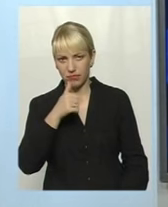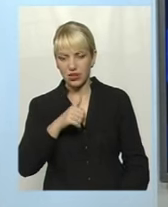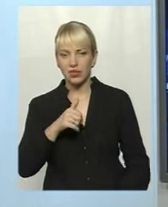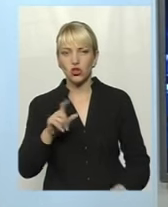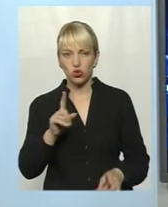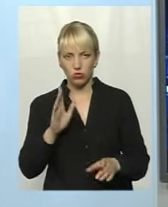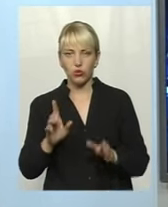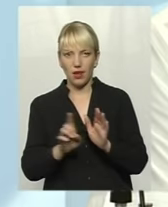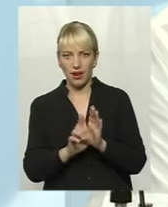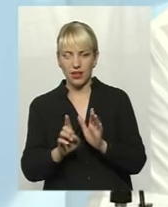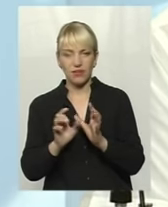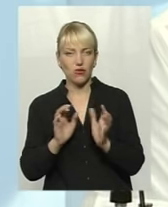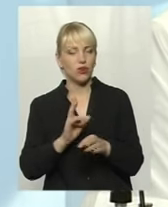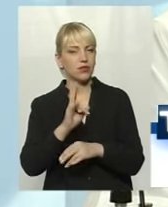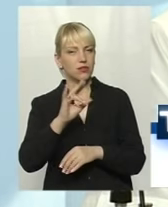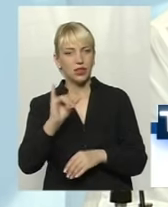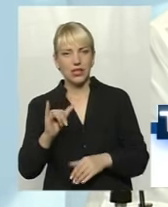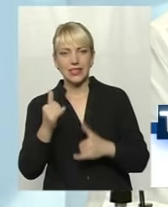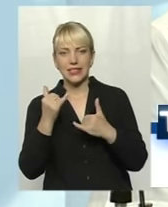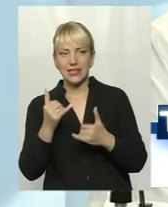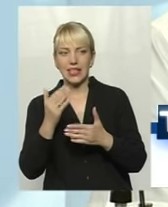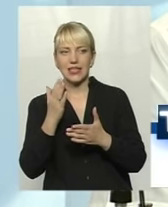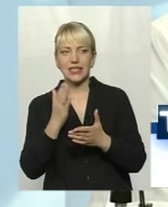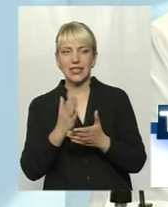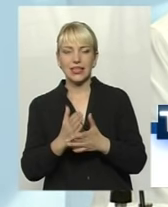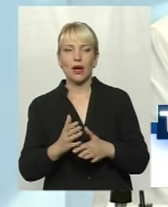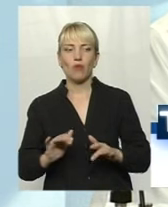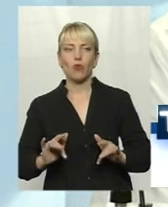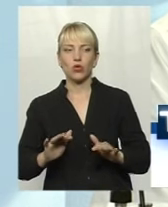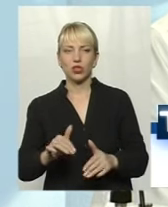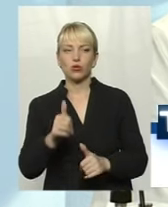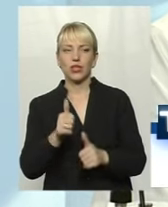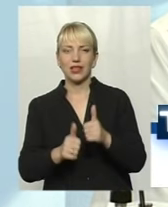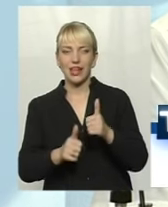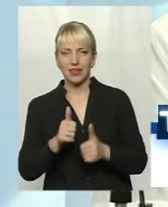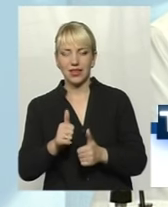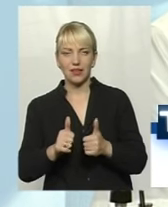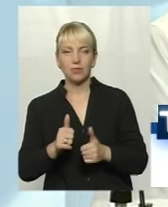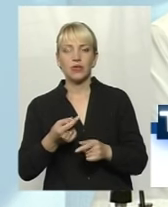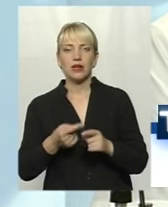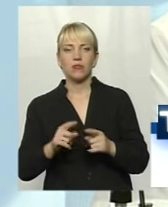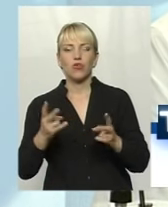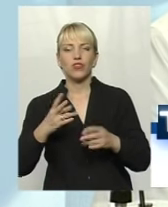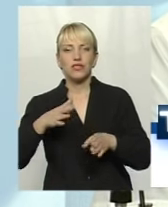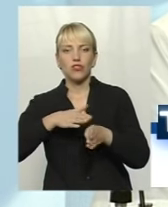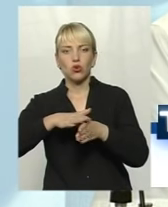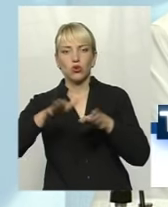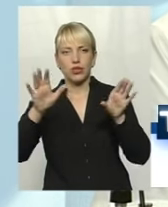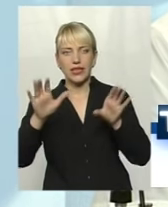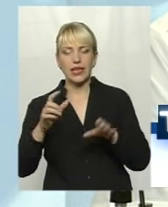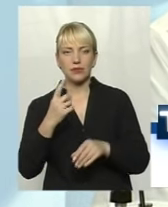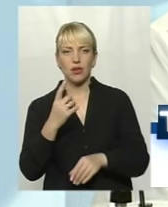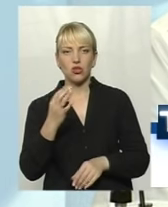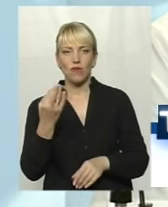додати, поки що йде процедура тендеру, ми мусимо триматися всього законодавства, тому ми з 1 вересня